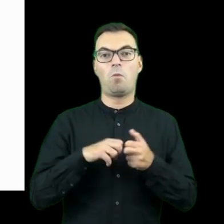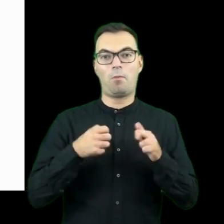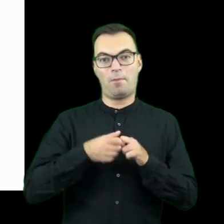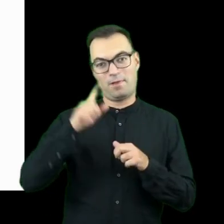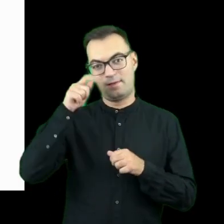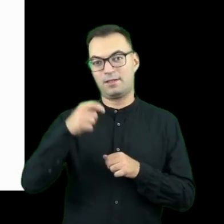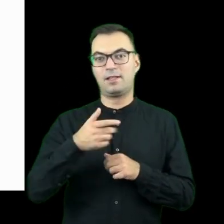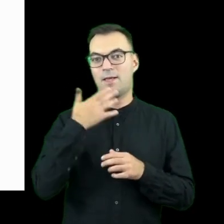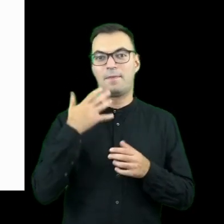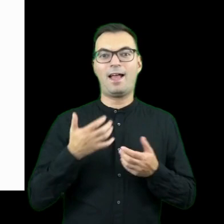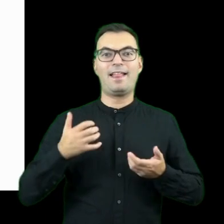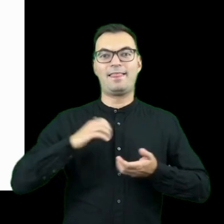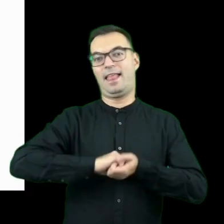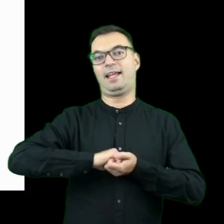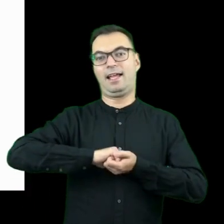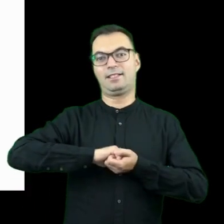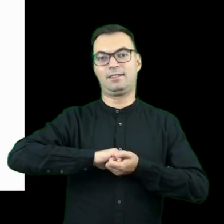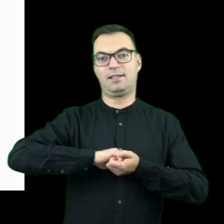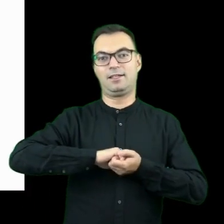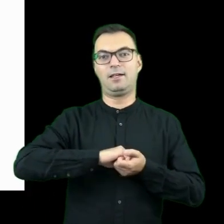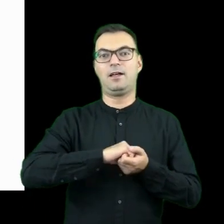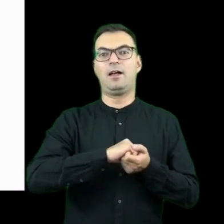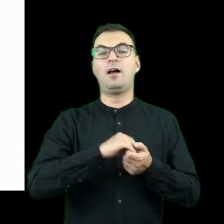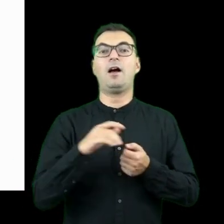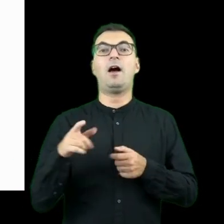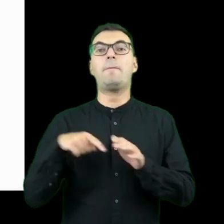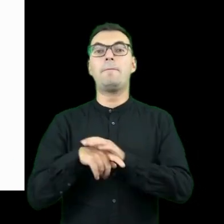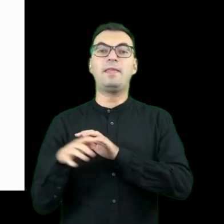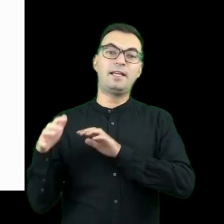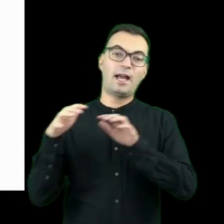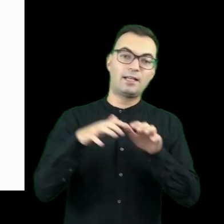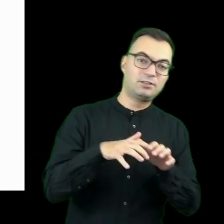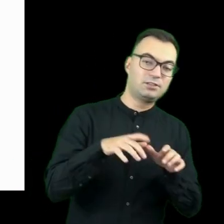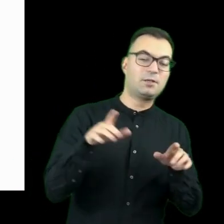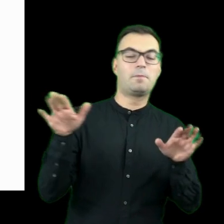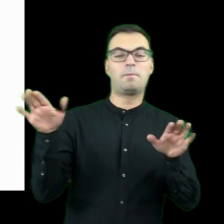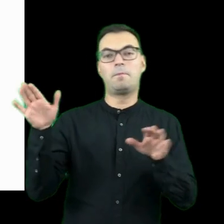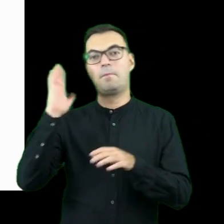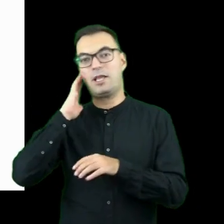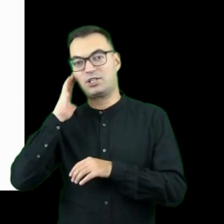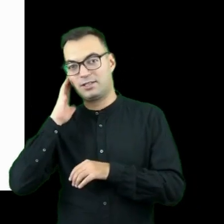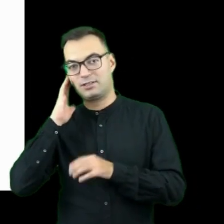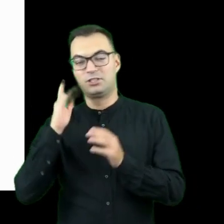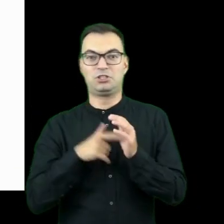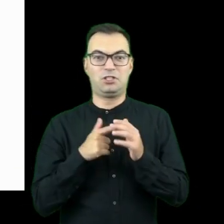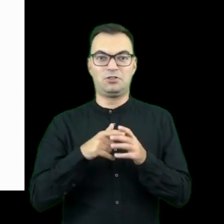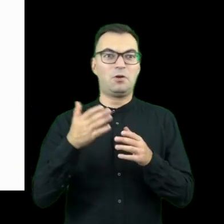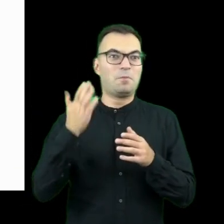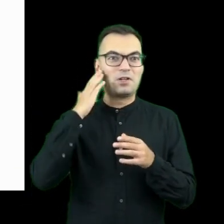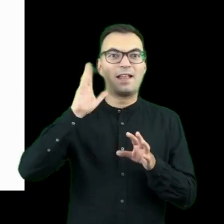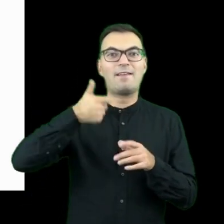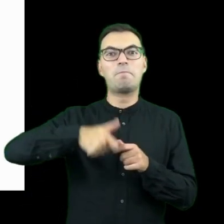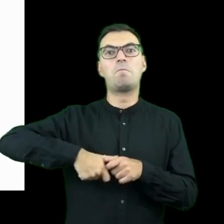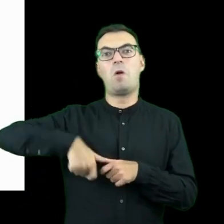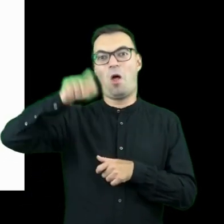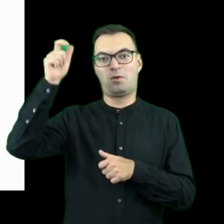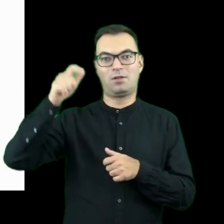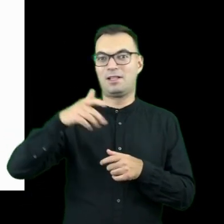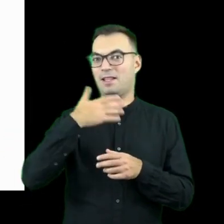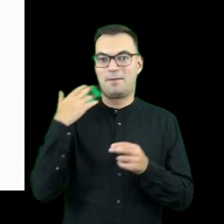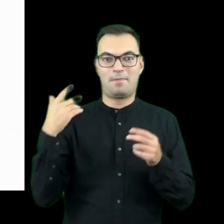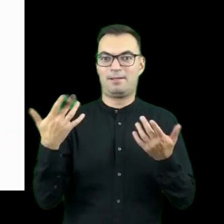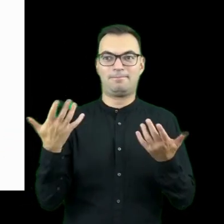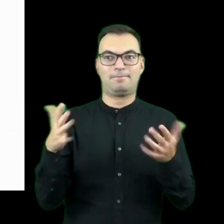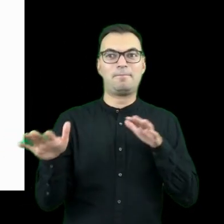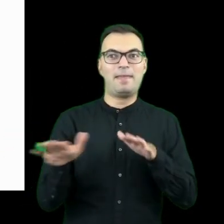określenie problemu jako brak integracji pomiędzy mikranami i lokalnymi mieszkańcami, czyli osobami, które mieszkają w jednej dzielnicy, w jednej okolicy, często nawet w jednym budynku,